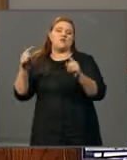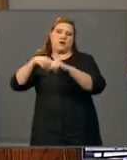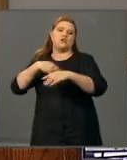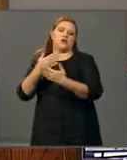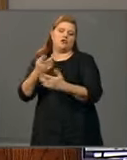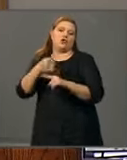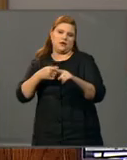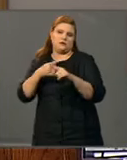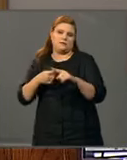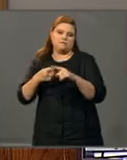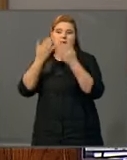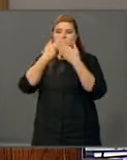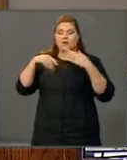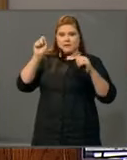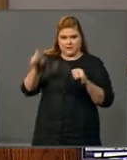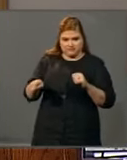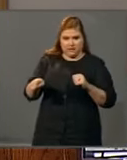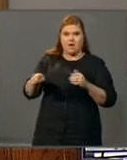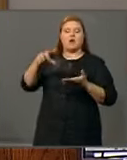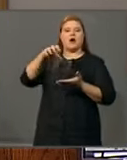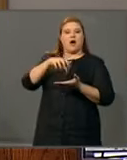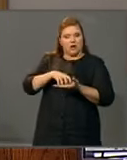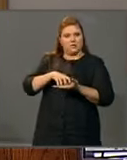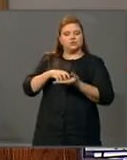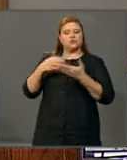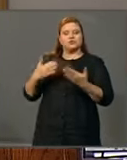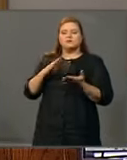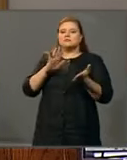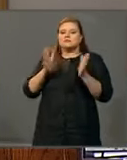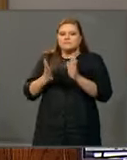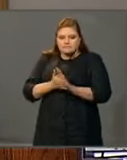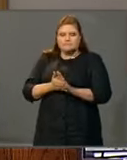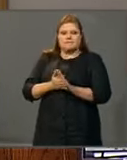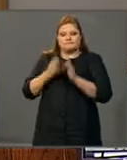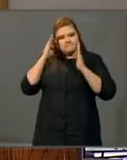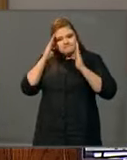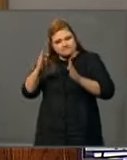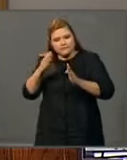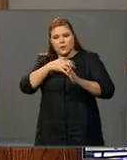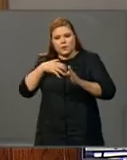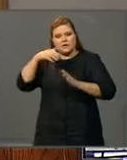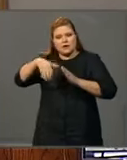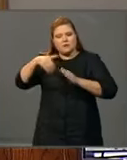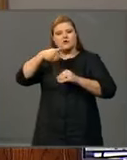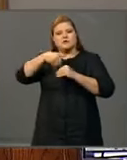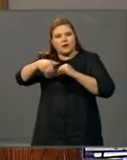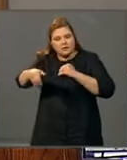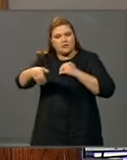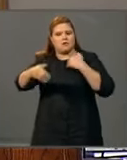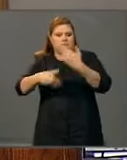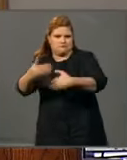hallitus keskittää täydet voimavaransa kaivostoiminnan operatiiviseen jatkamiseen konkurssipesässä.